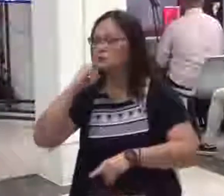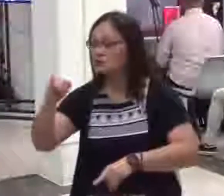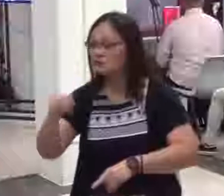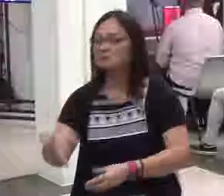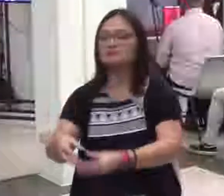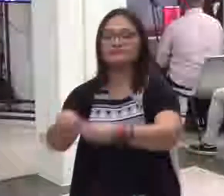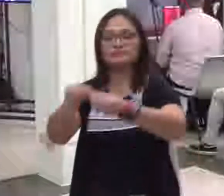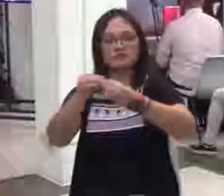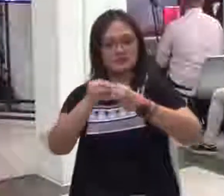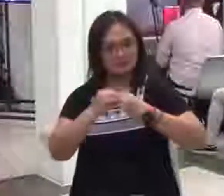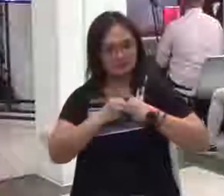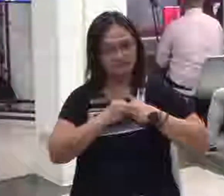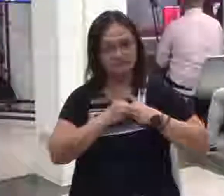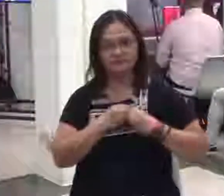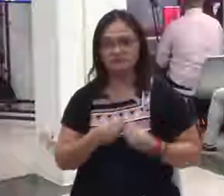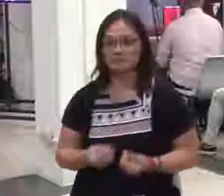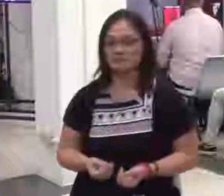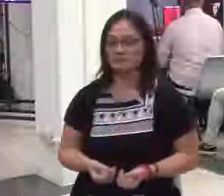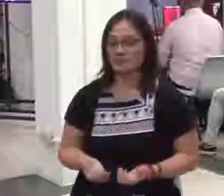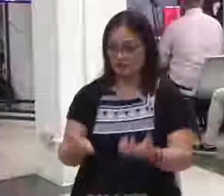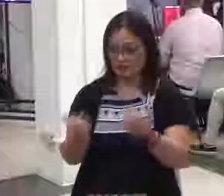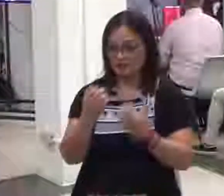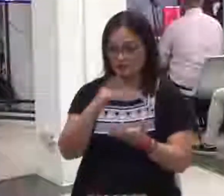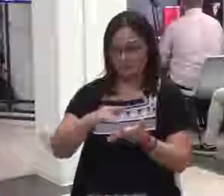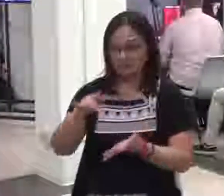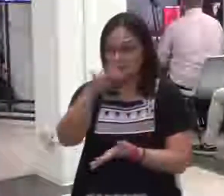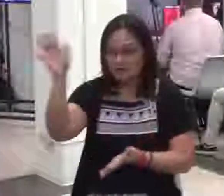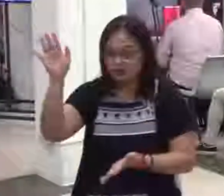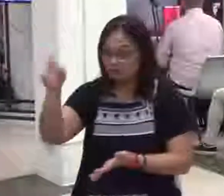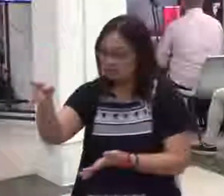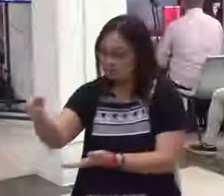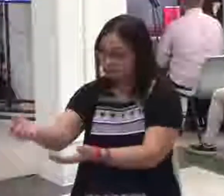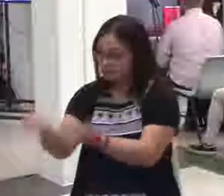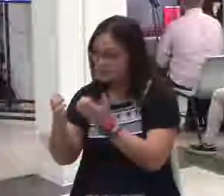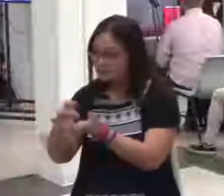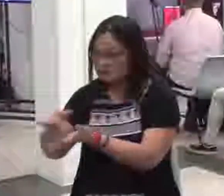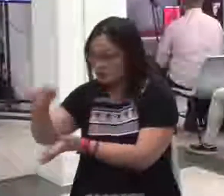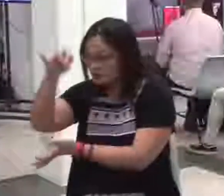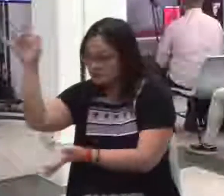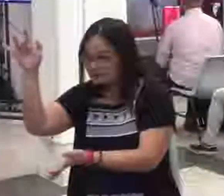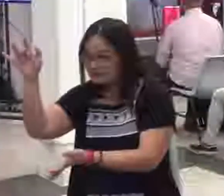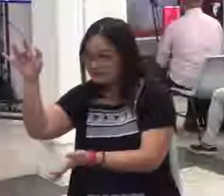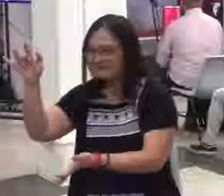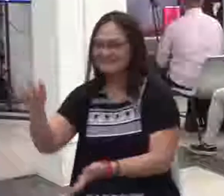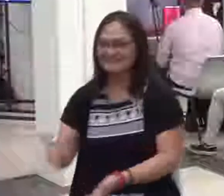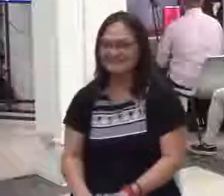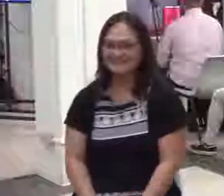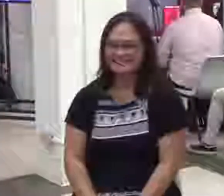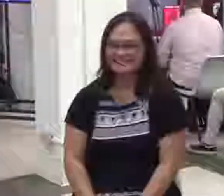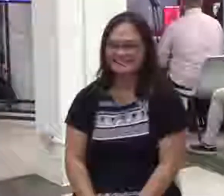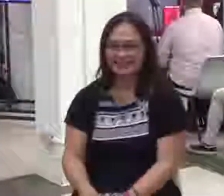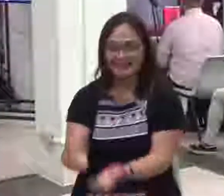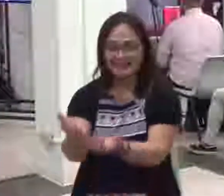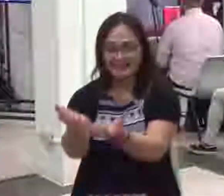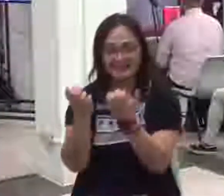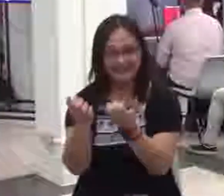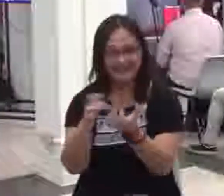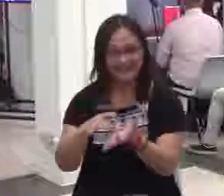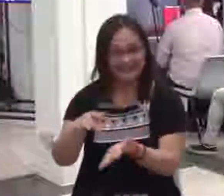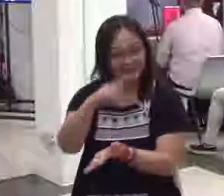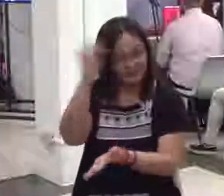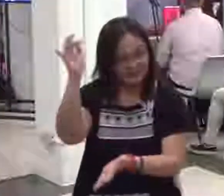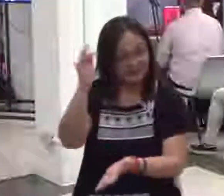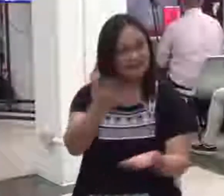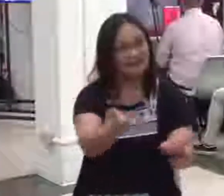Do you want glory? Sinong taong ayaw ng glory? Sinong taong ayaw ng dangal? Sinong